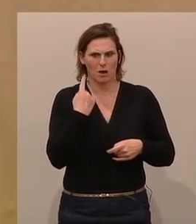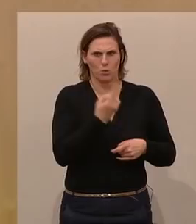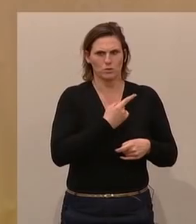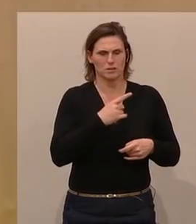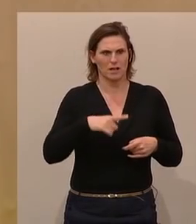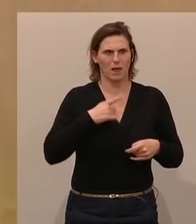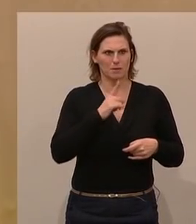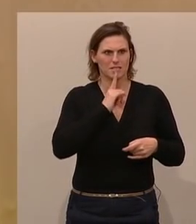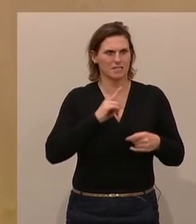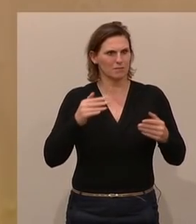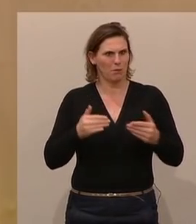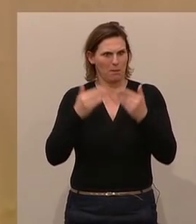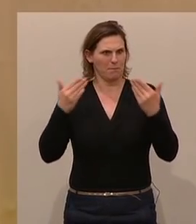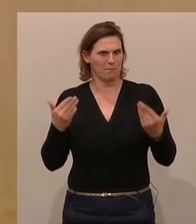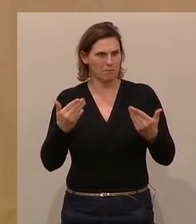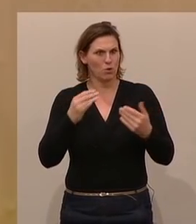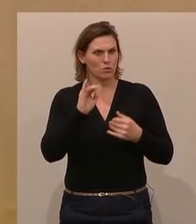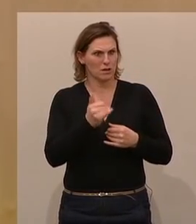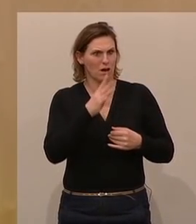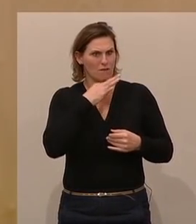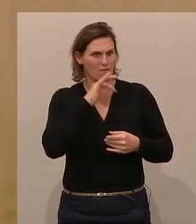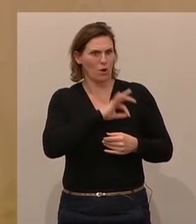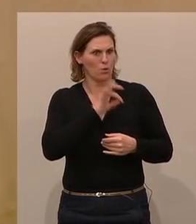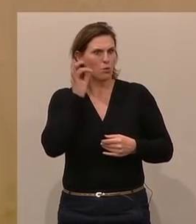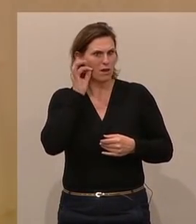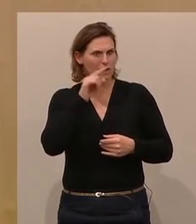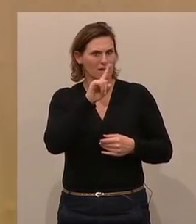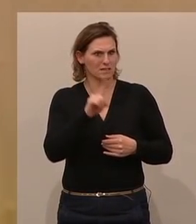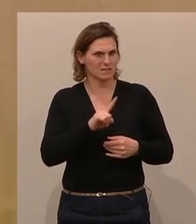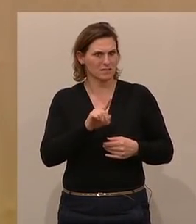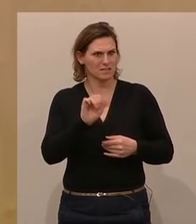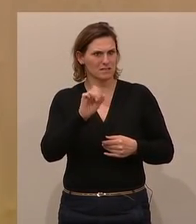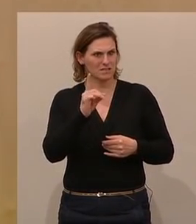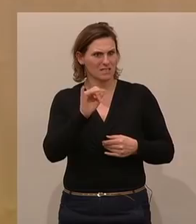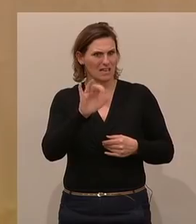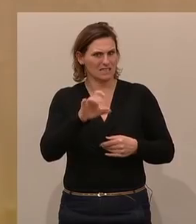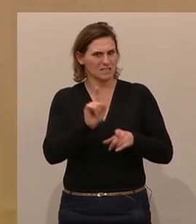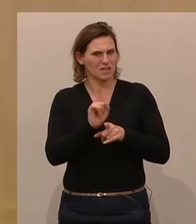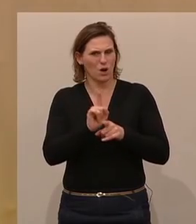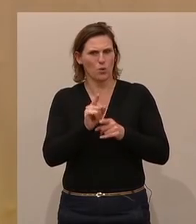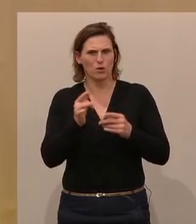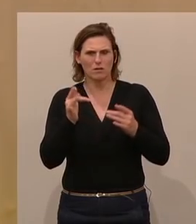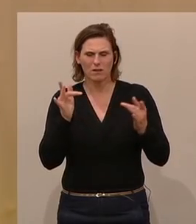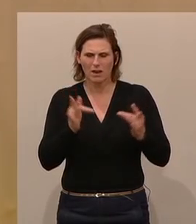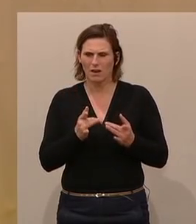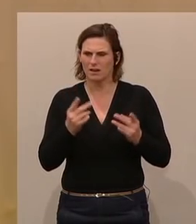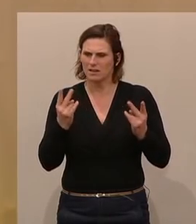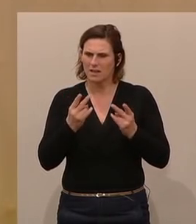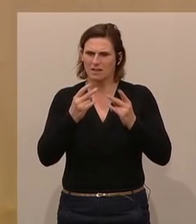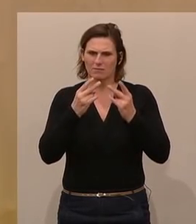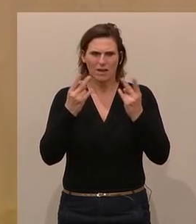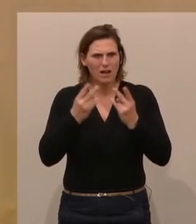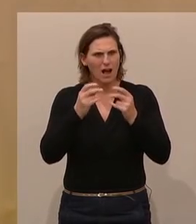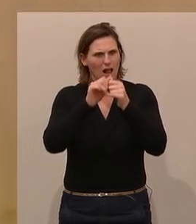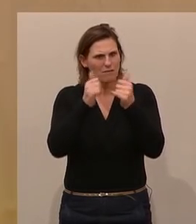Lebensstil nicht vereinbar sind. Und ja, Frau Kollegin Zaditsch, wir sprechen uns gegen jede Form von Extremismus und Radikalisierung